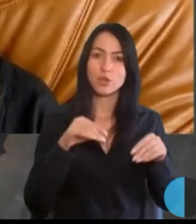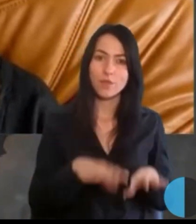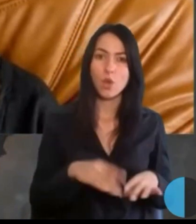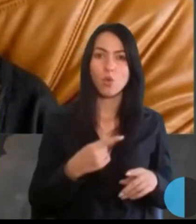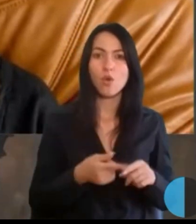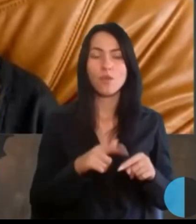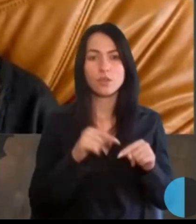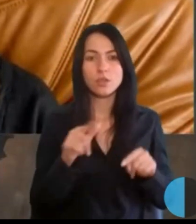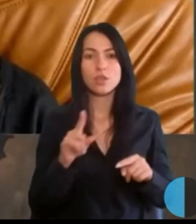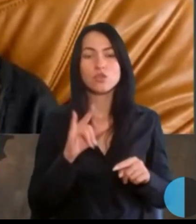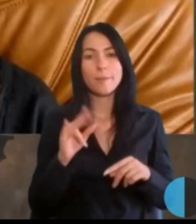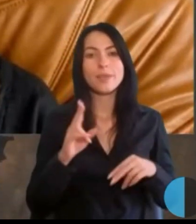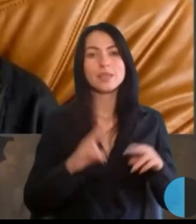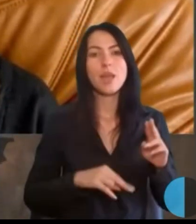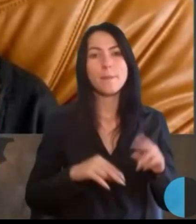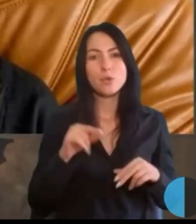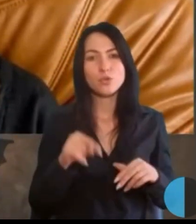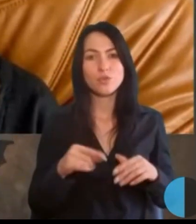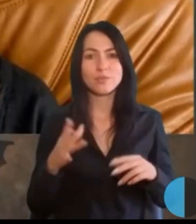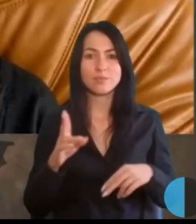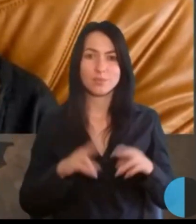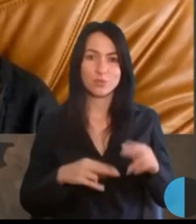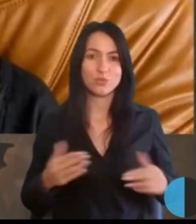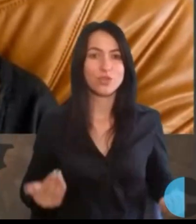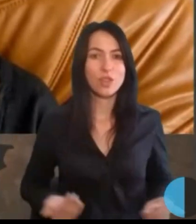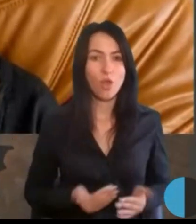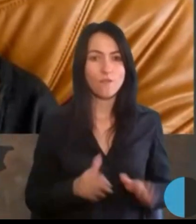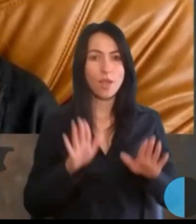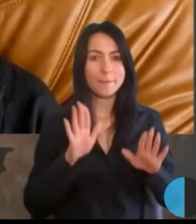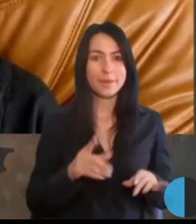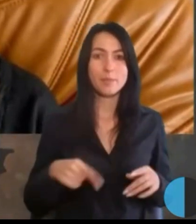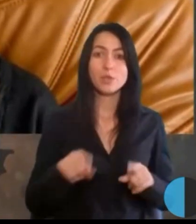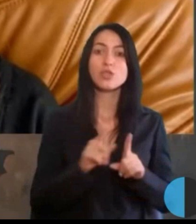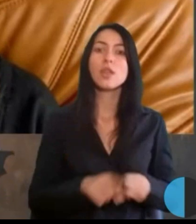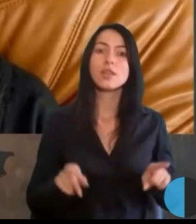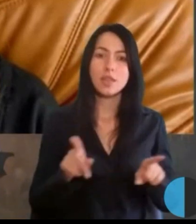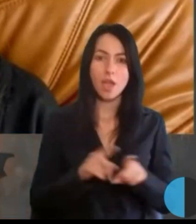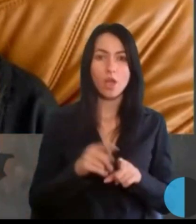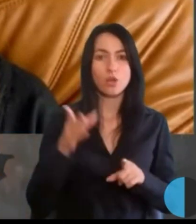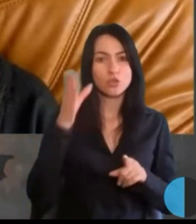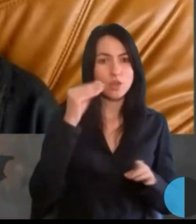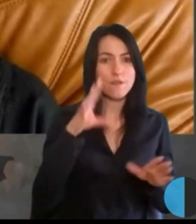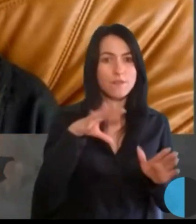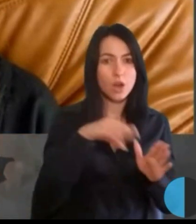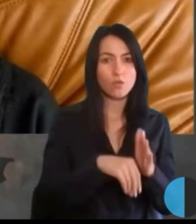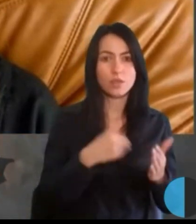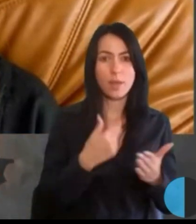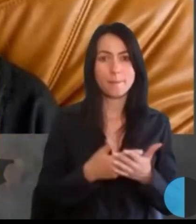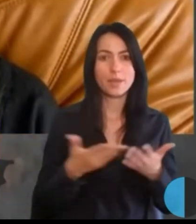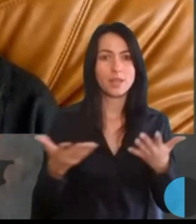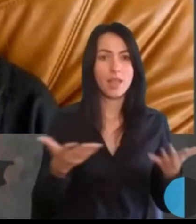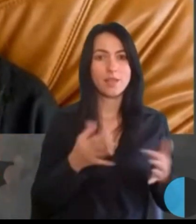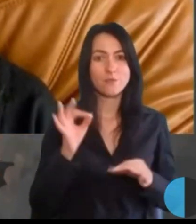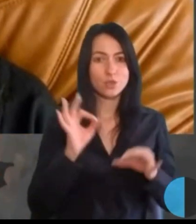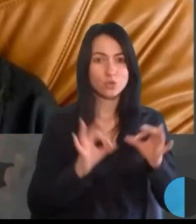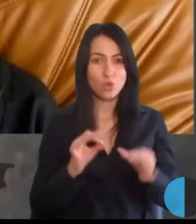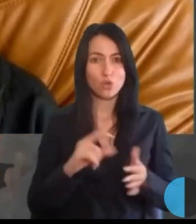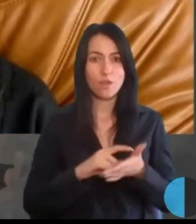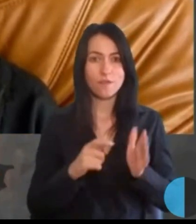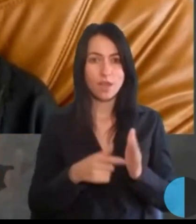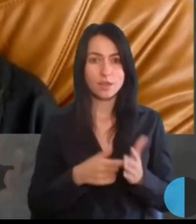забудовники, які будують житлові приміщення, також враховували, наприклад, якийсь відсоток квартир, якщо будується